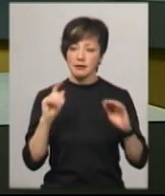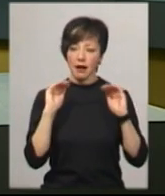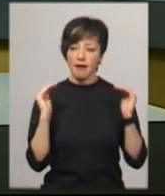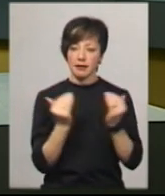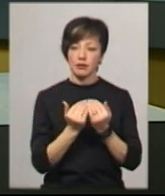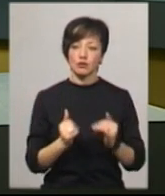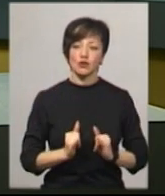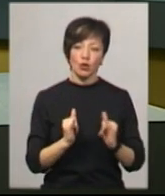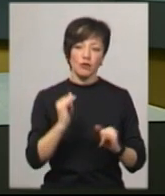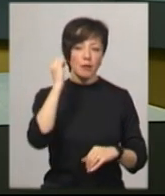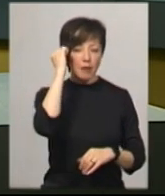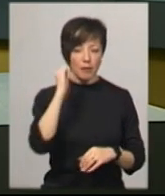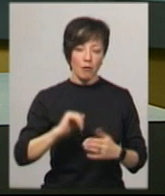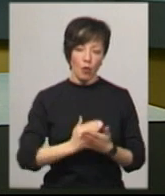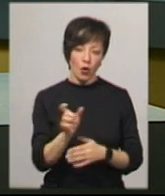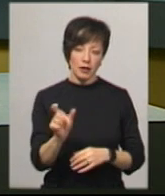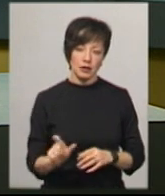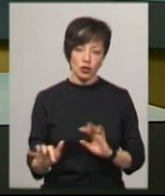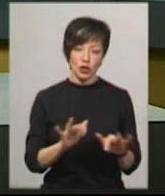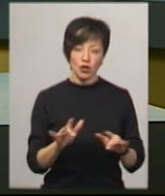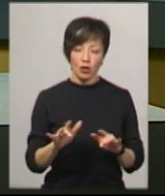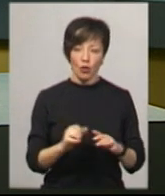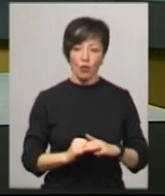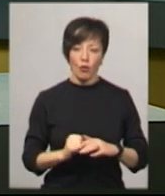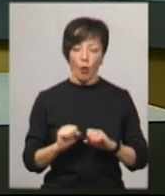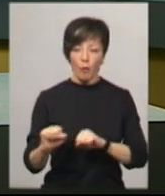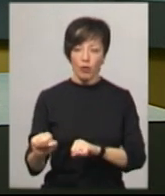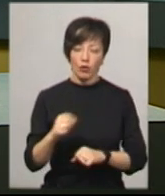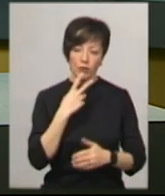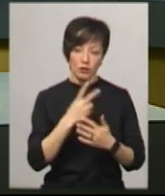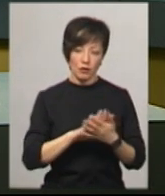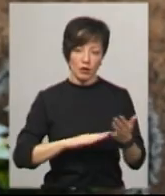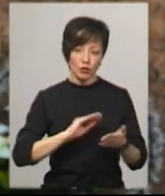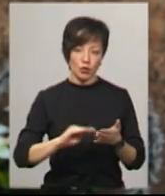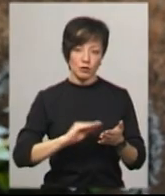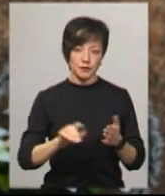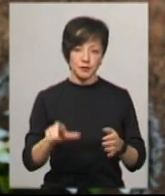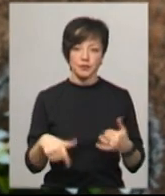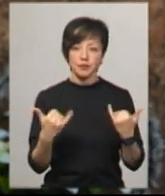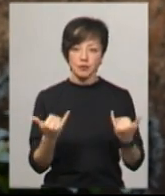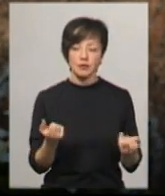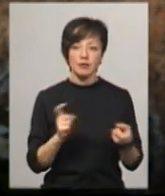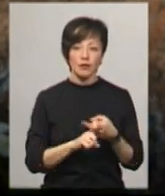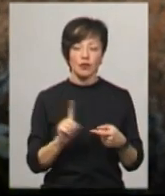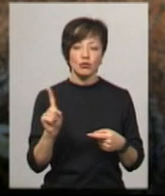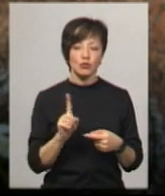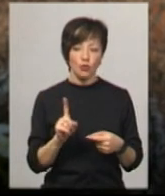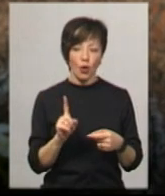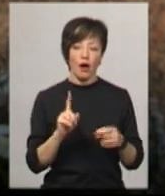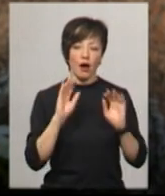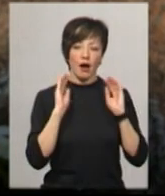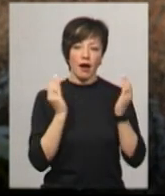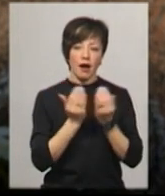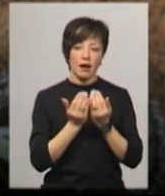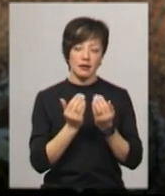вшановували пам'ять політика та діяча руху опору, бачив Андрій Гумений. Сьогодні в зв'язку з тим, що йде карантин,